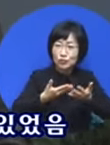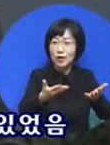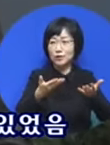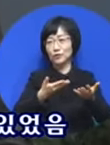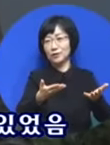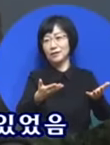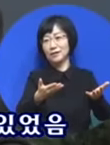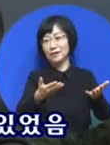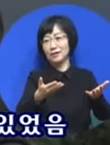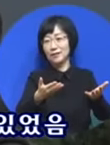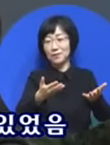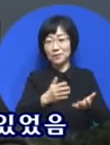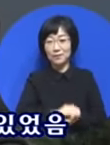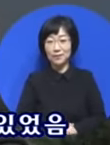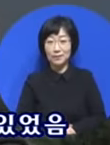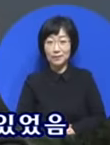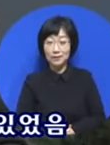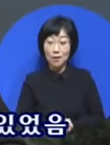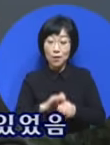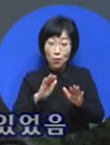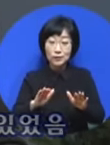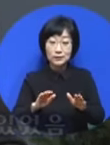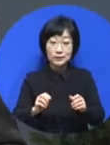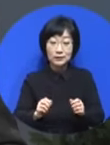사람 앞에서 고백입니다.